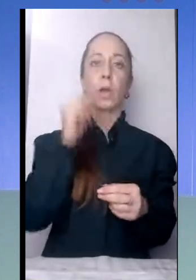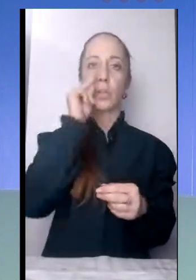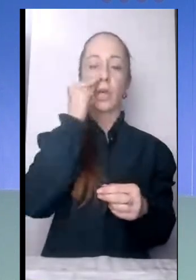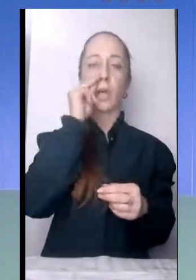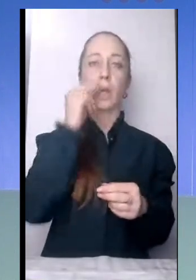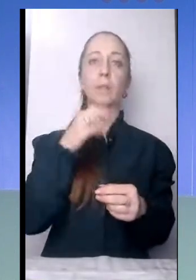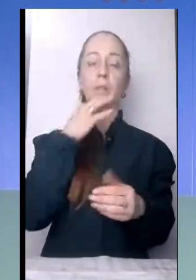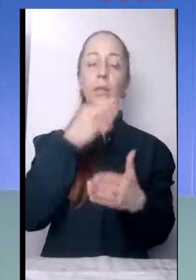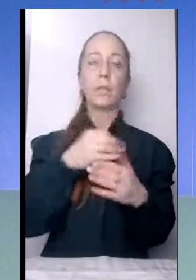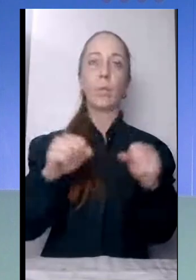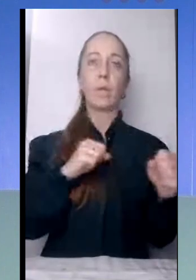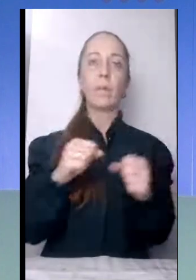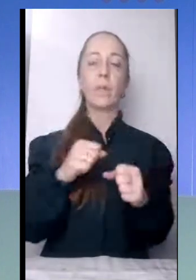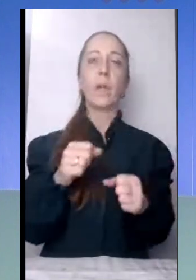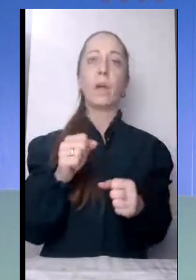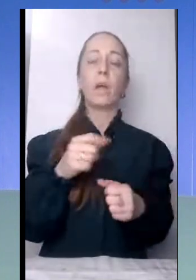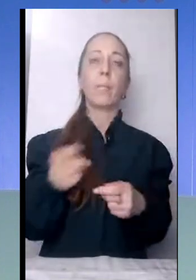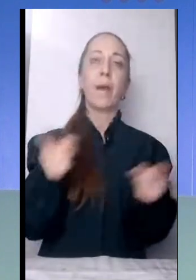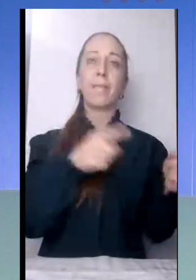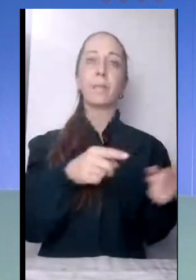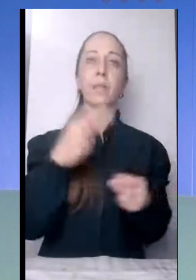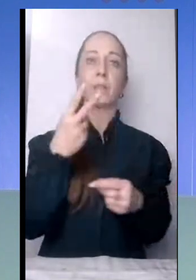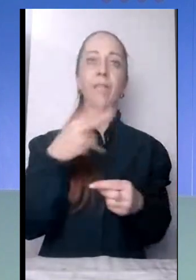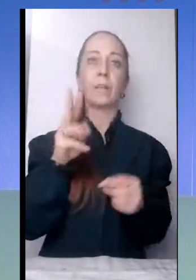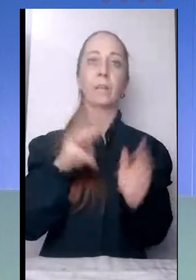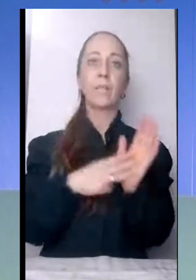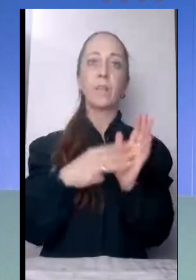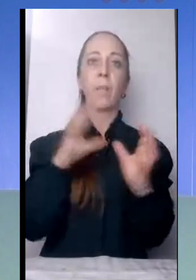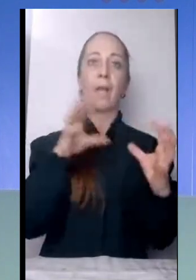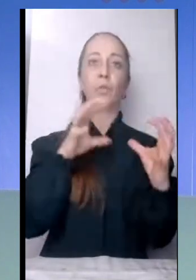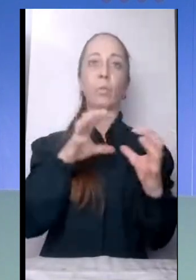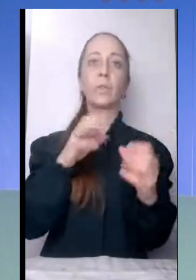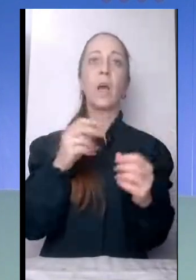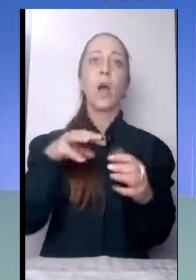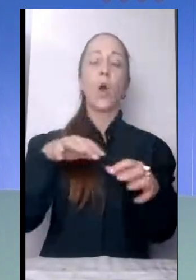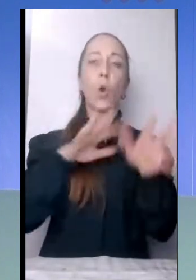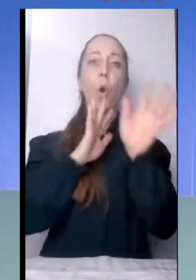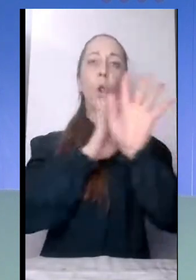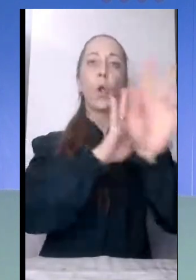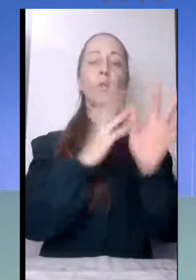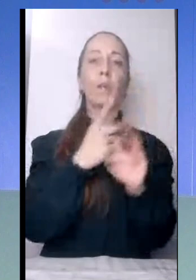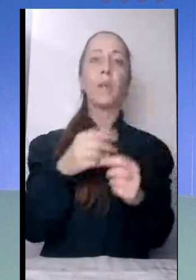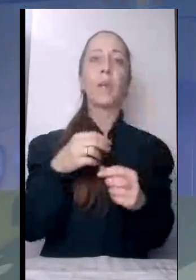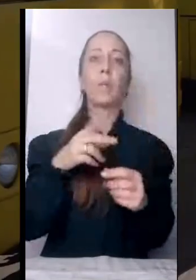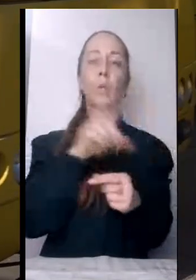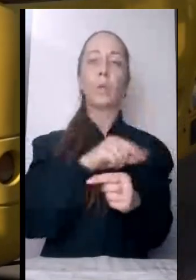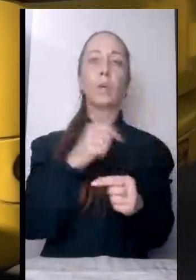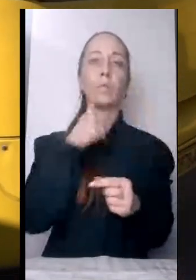їх. 28 черкаських автобусів, колони яких вирушили з обласного центру вчора вранці. Подробиці далі.